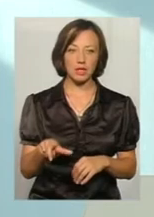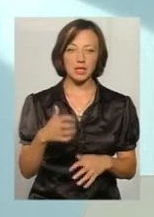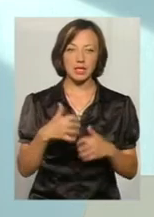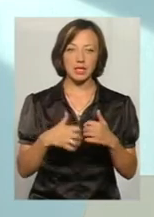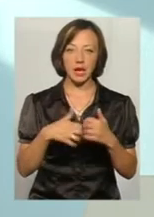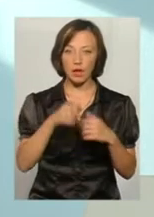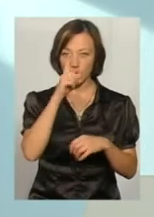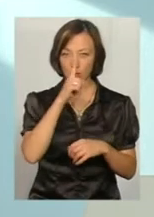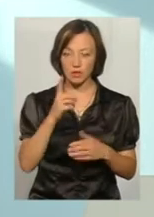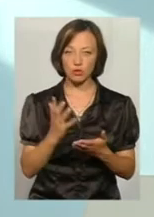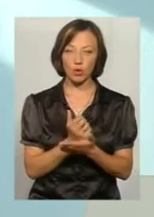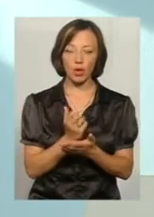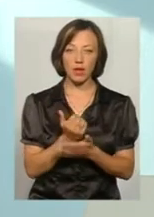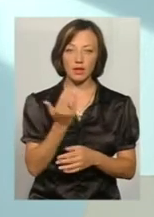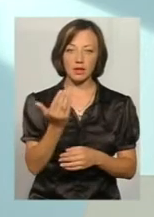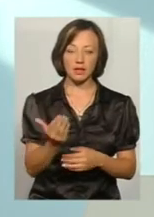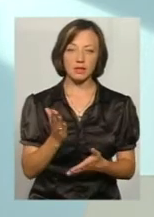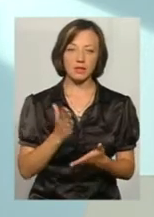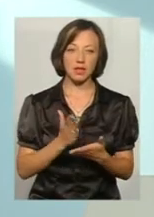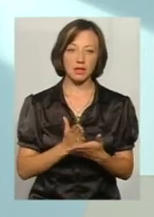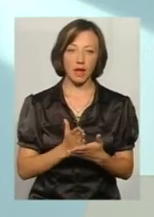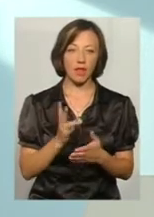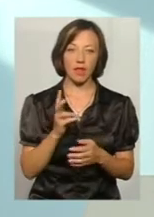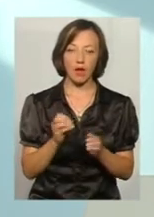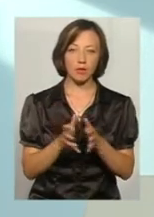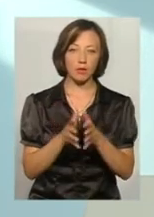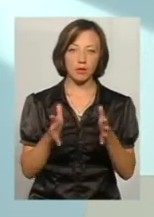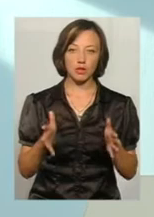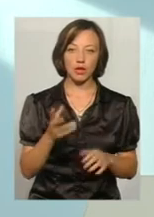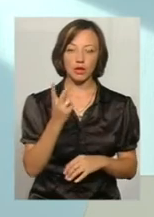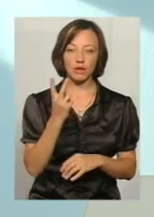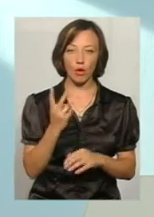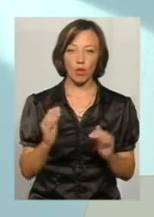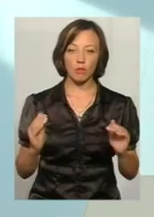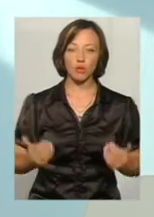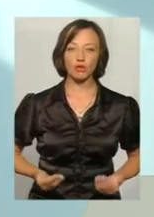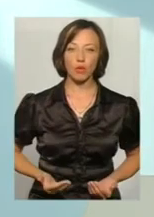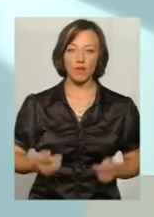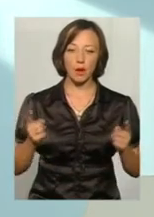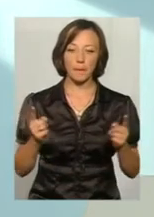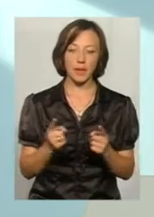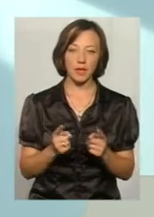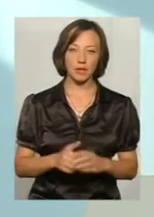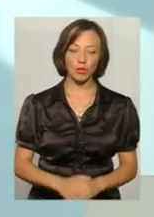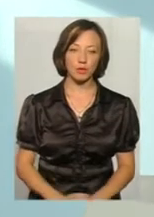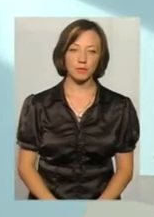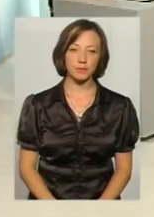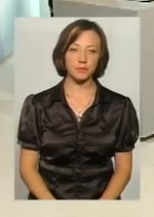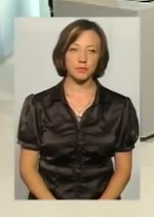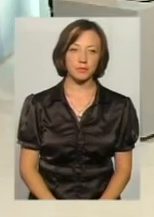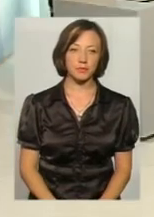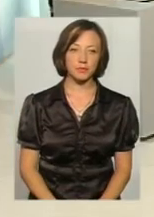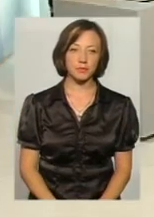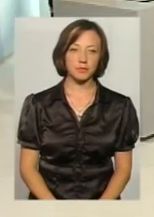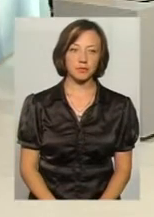Середньомісячний дохід яких складає не більше двох прожиткових мінімум для відповідної категорії громадян. Дякую, пані